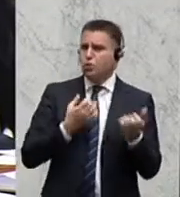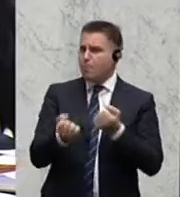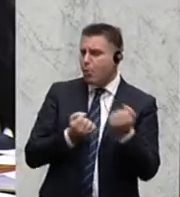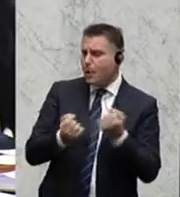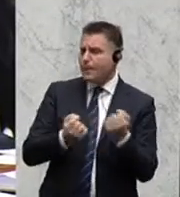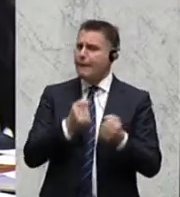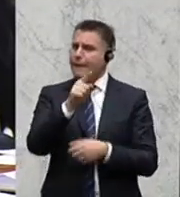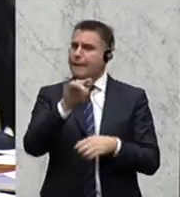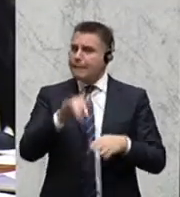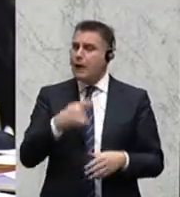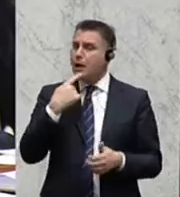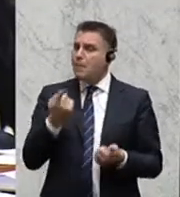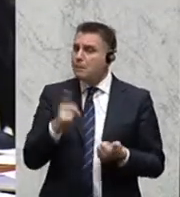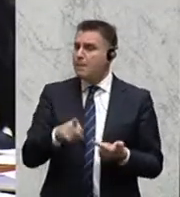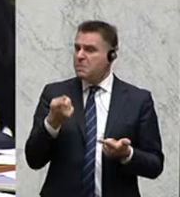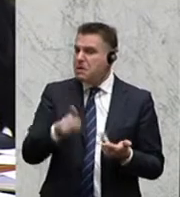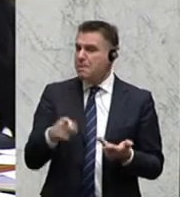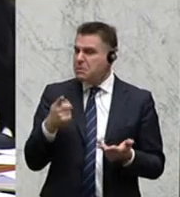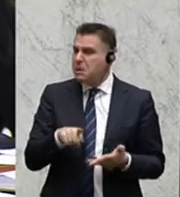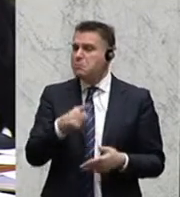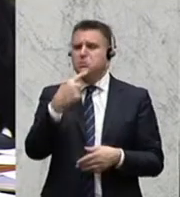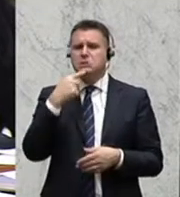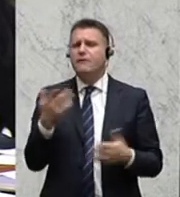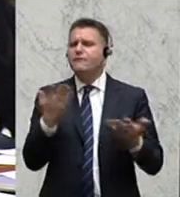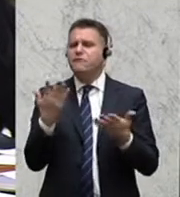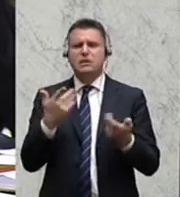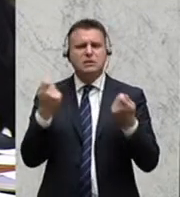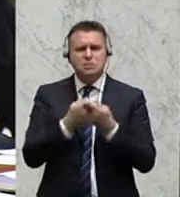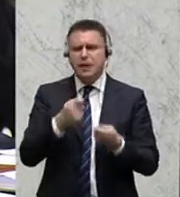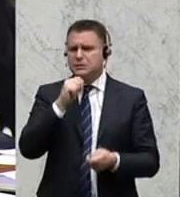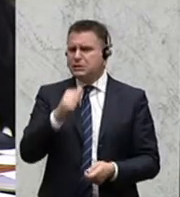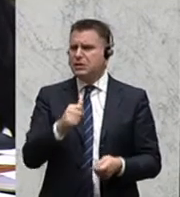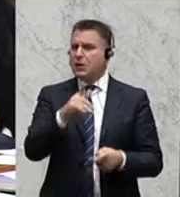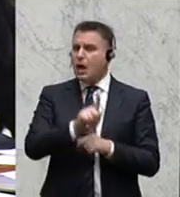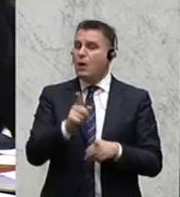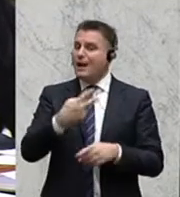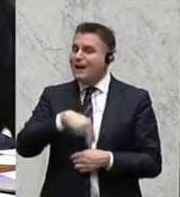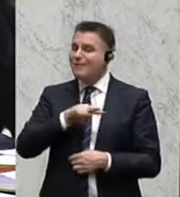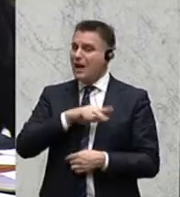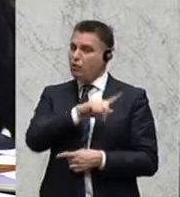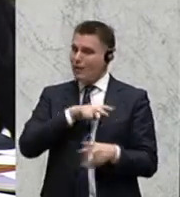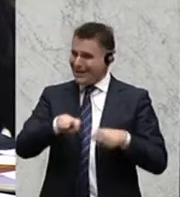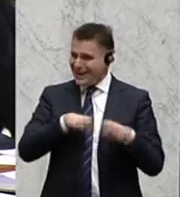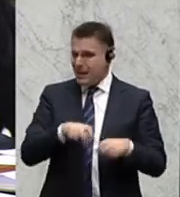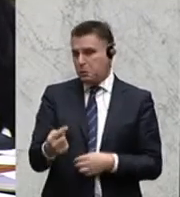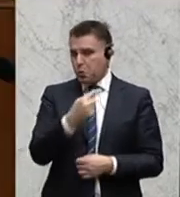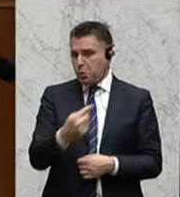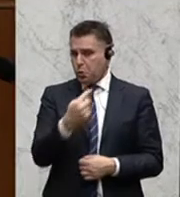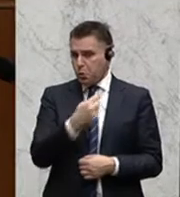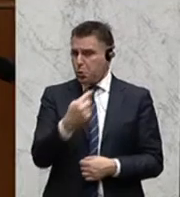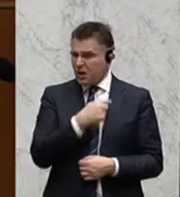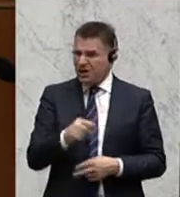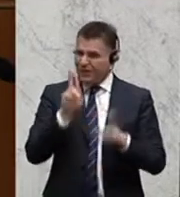diese Bereiche haben Sie ganz tolle Ratschläge gehabt, haben gesagt, was alles nicht funktioniert. Sie haben von Regierungsverantwortung gesprochen. Ich tue mir etwas schwer, das jetzt wirklich